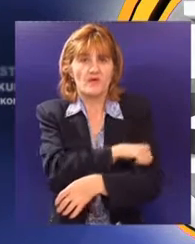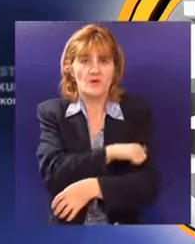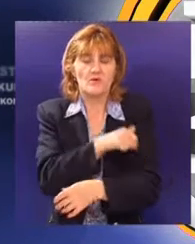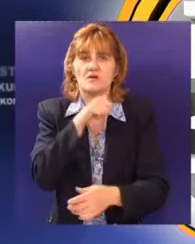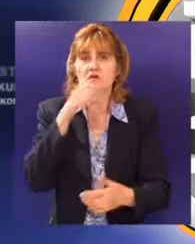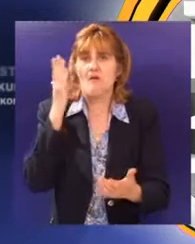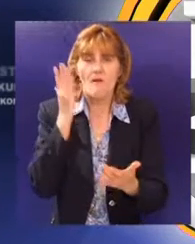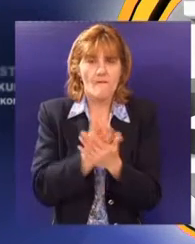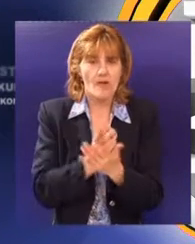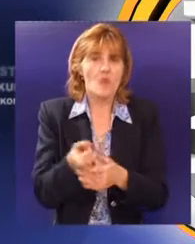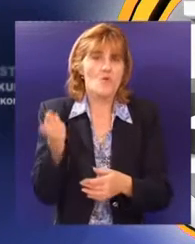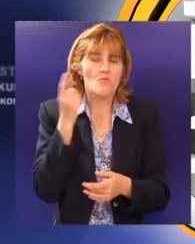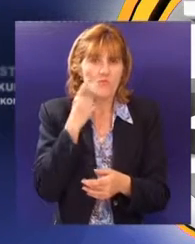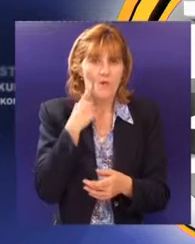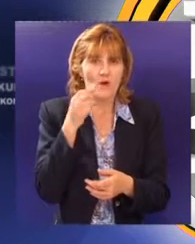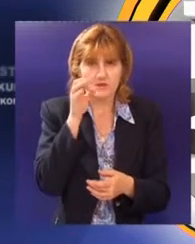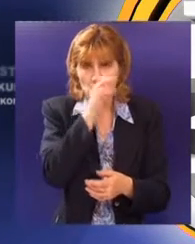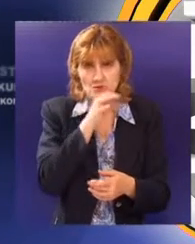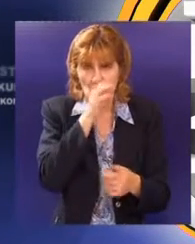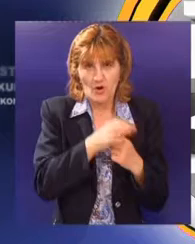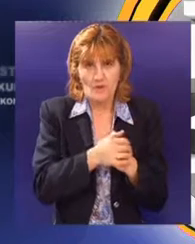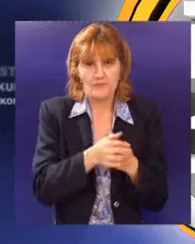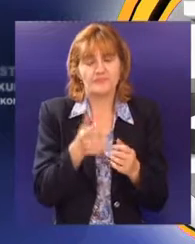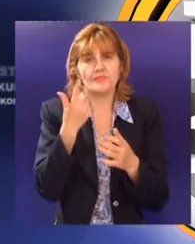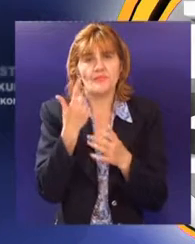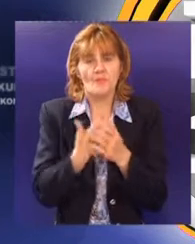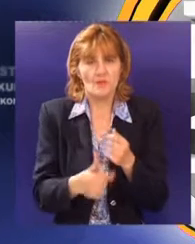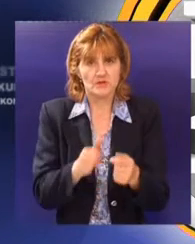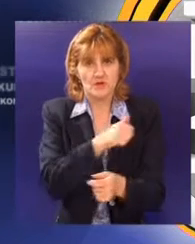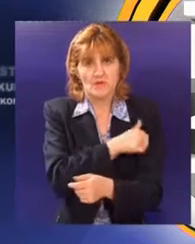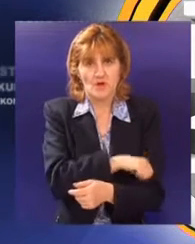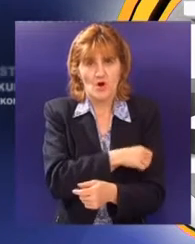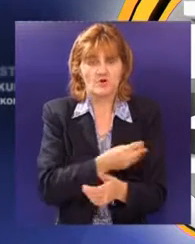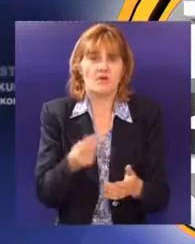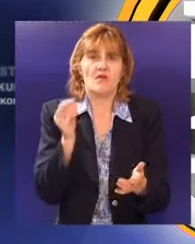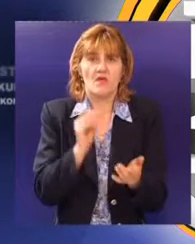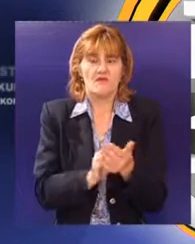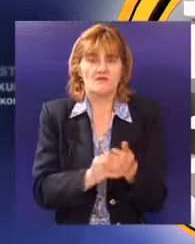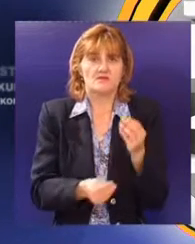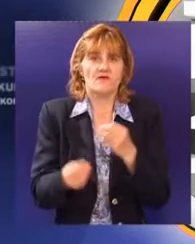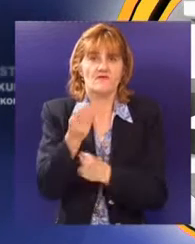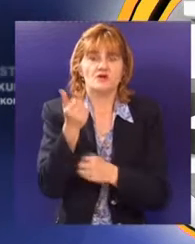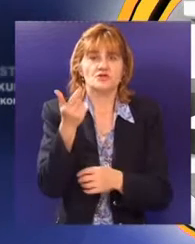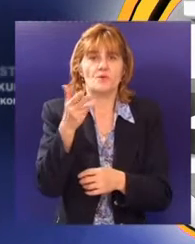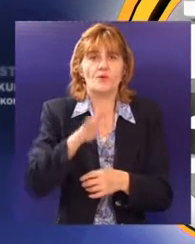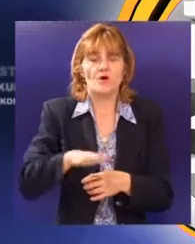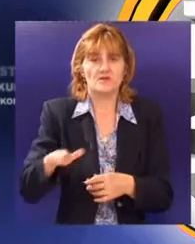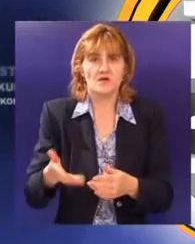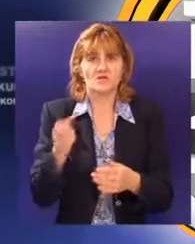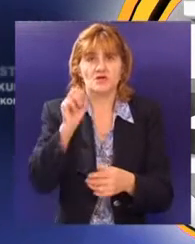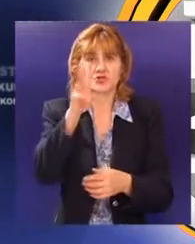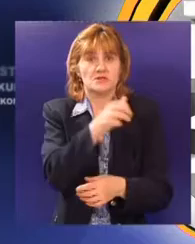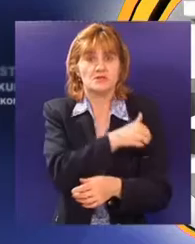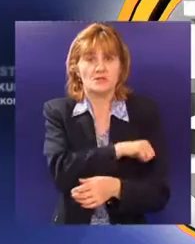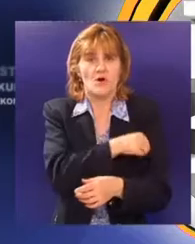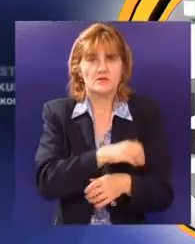bilo je u kontaktu sa opojnim drogama. Poslednji godina među zavisnicima evidentira se sve veći broj dece mlađe od 14